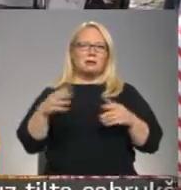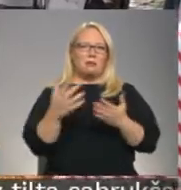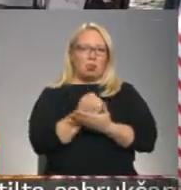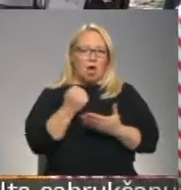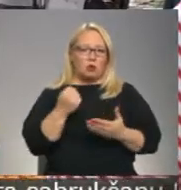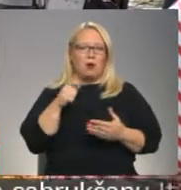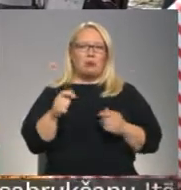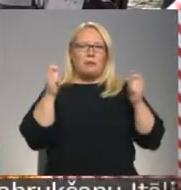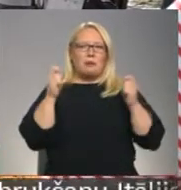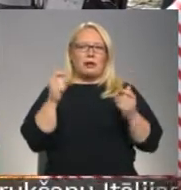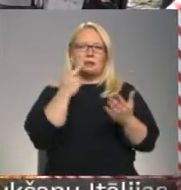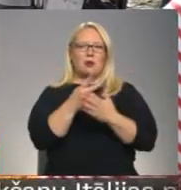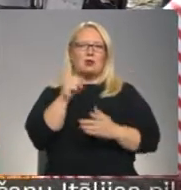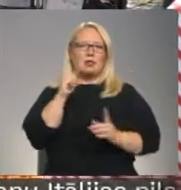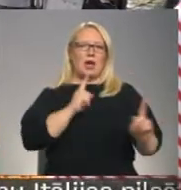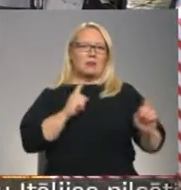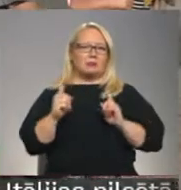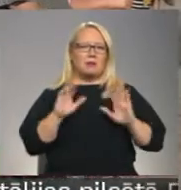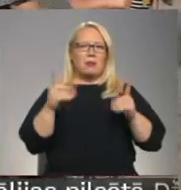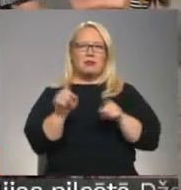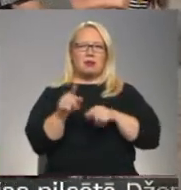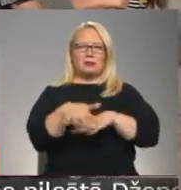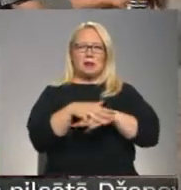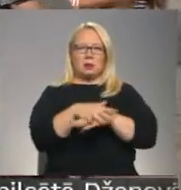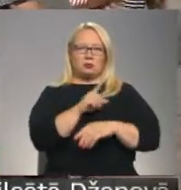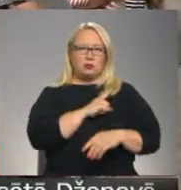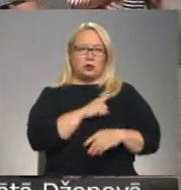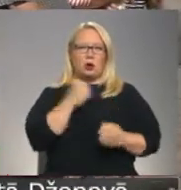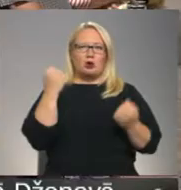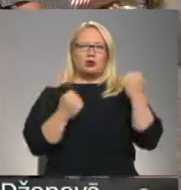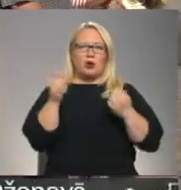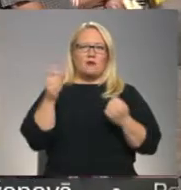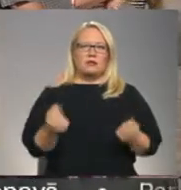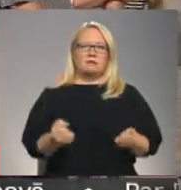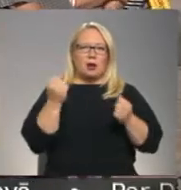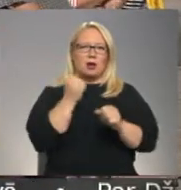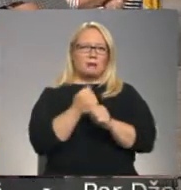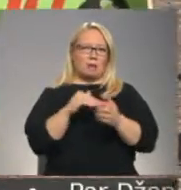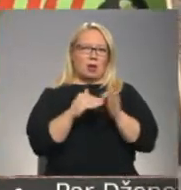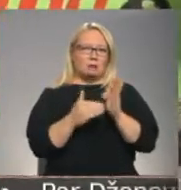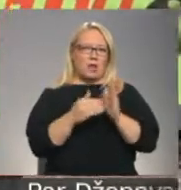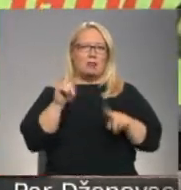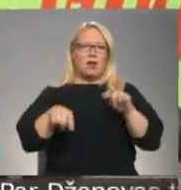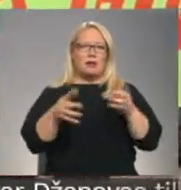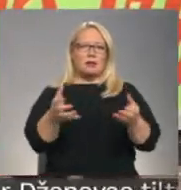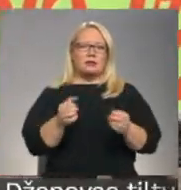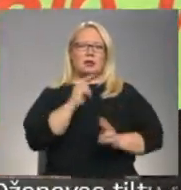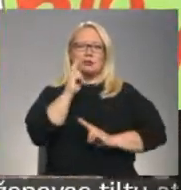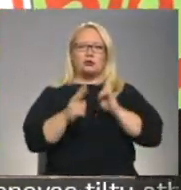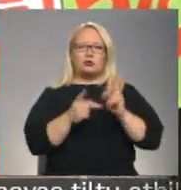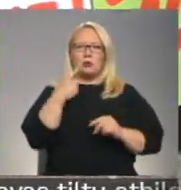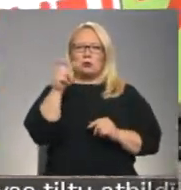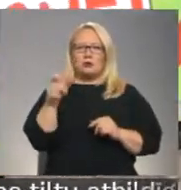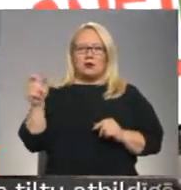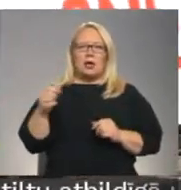piketās ar pievērst ne tikai administrācijas, bet arī sabiedrības uzmanību uz šoferas magijiem darba apstākļiem. Neretiek saņemt sūdzības no pasažieriem par